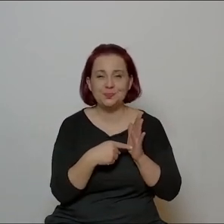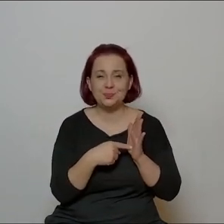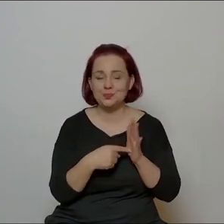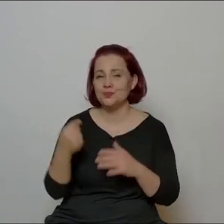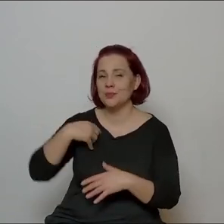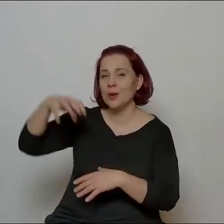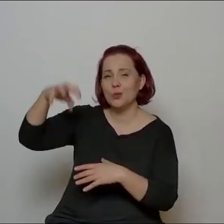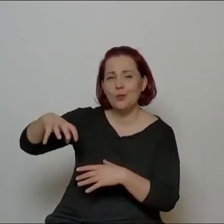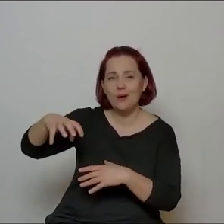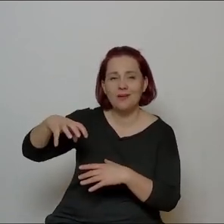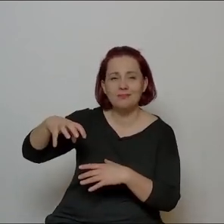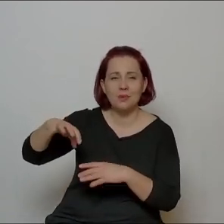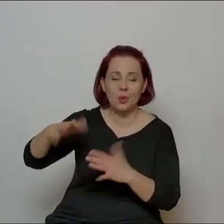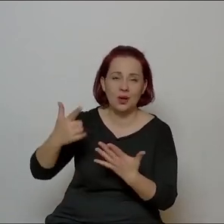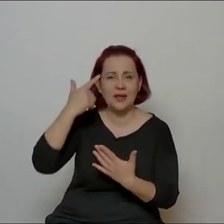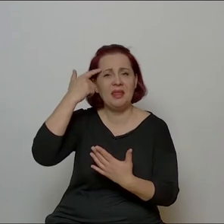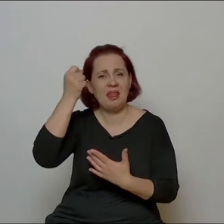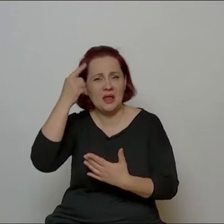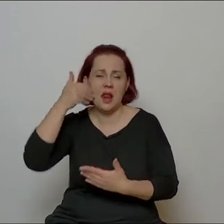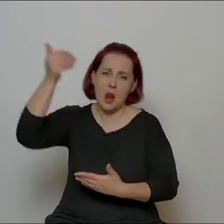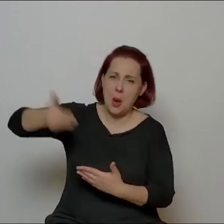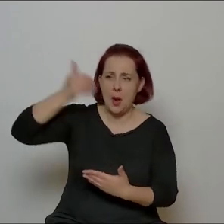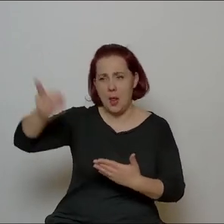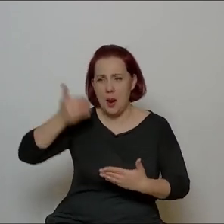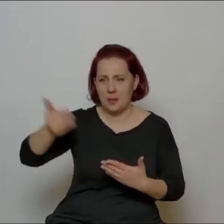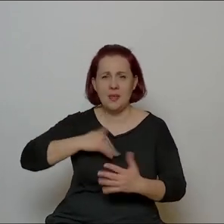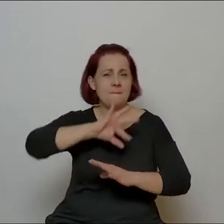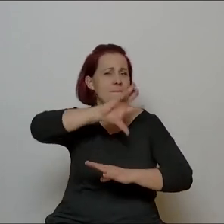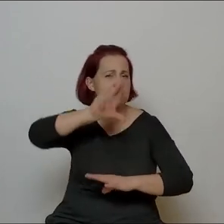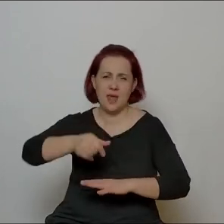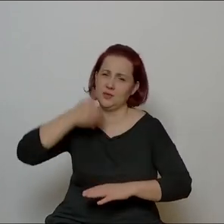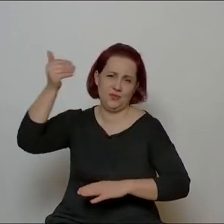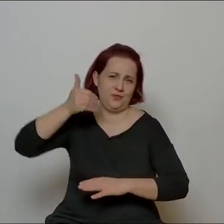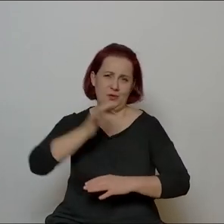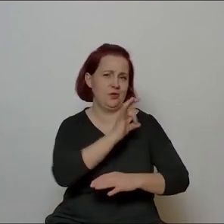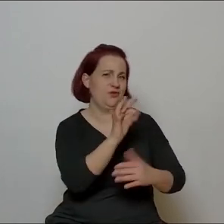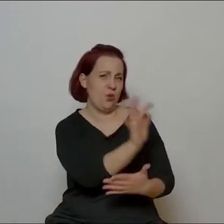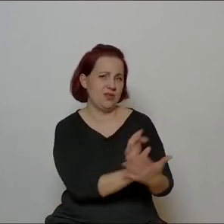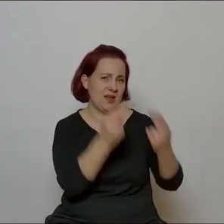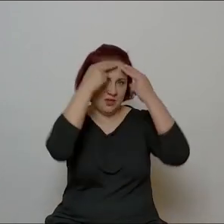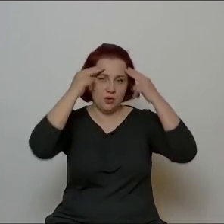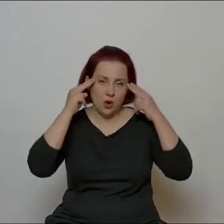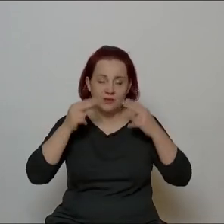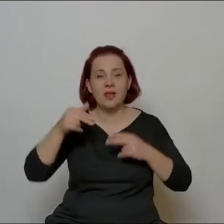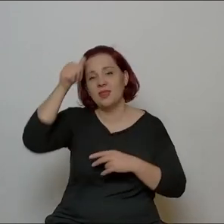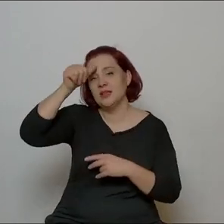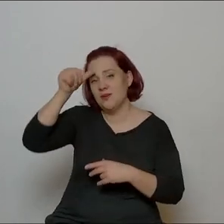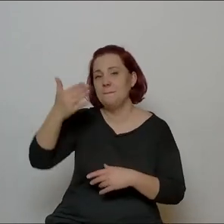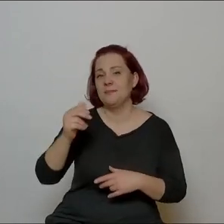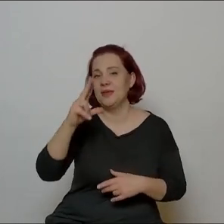generacji intelektualno-melodyklamującej, który bardzo pięknie podał tekst Norwida. Nazywa się Mikołaj,